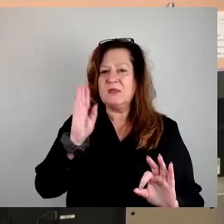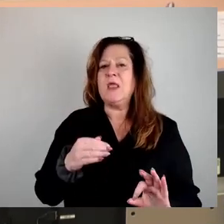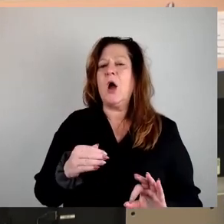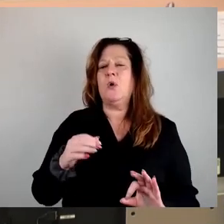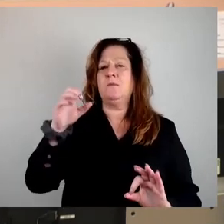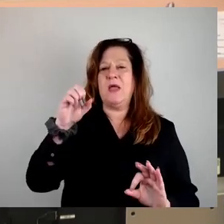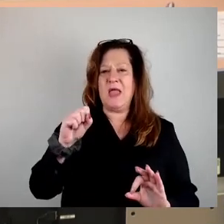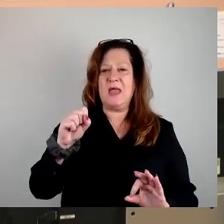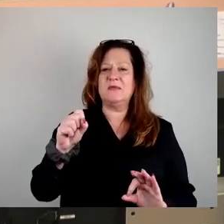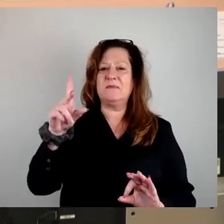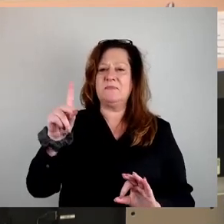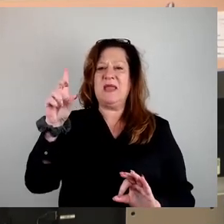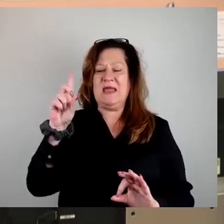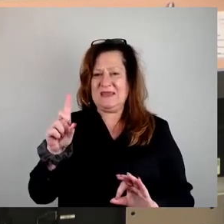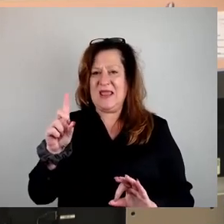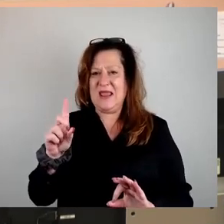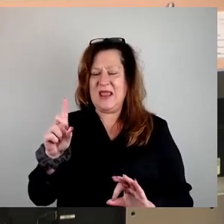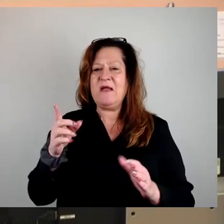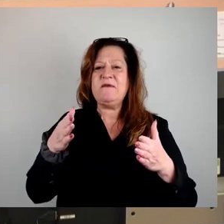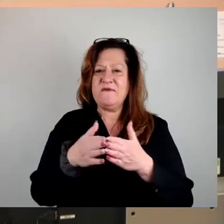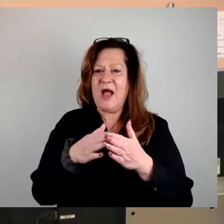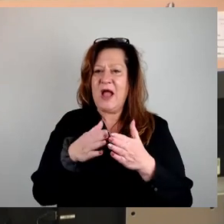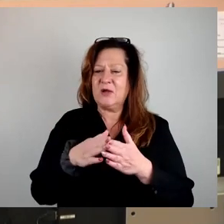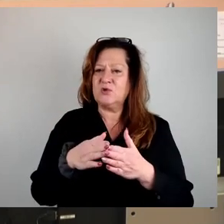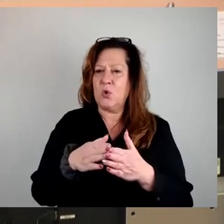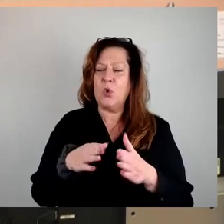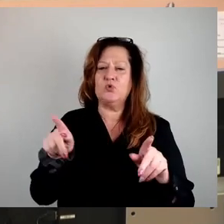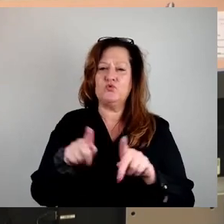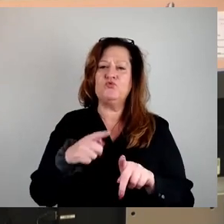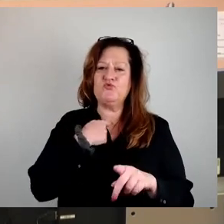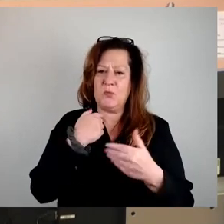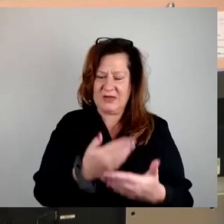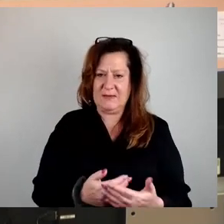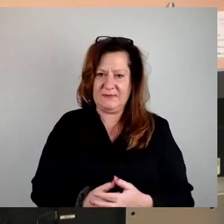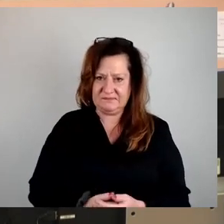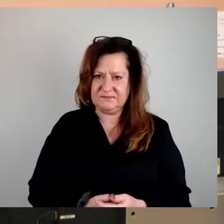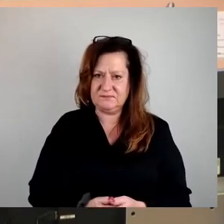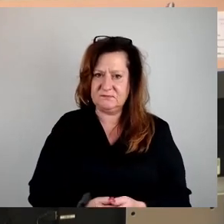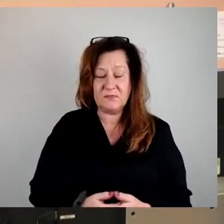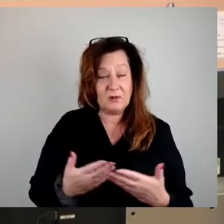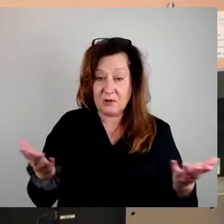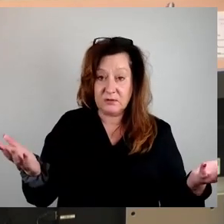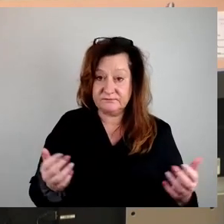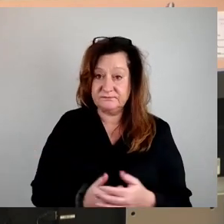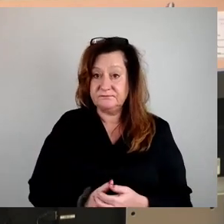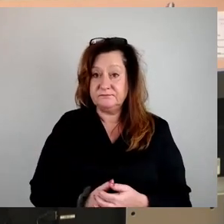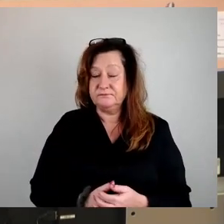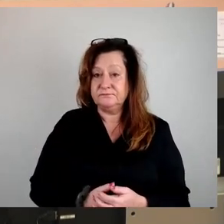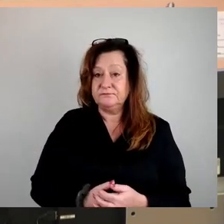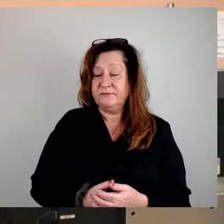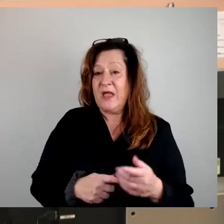Ankauf dieser Wohnungen zustimmen. Natürlich ist es bedauerlich, dass es jetzt in den Verhandlungen nur